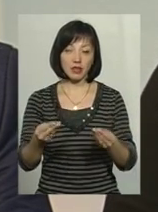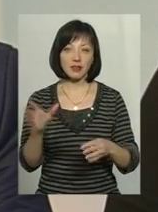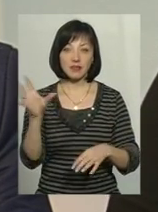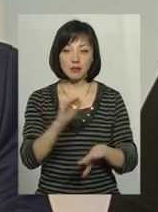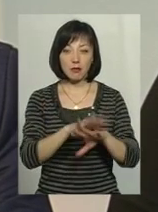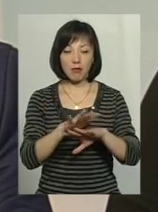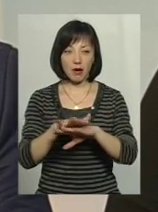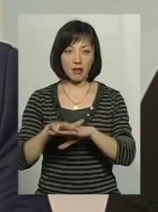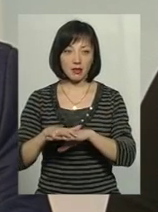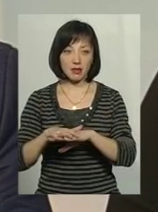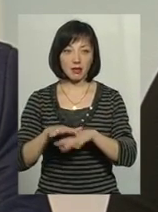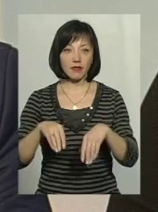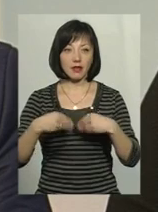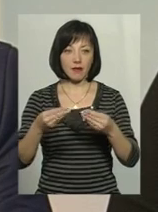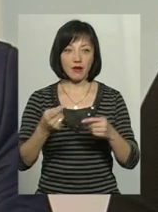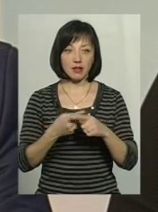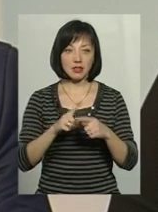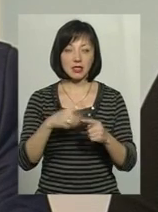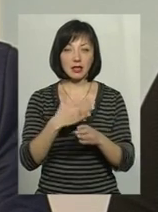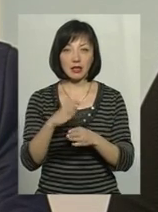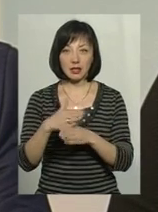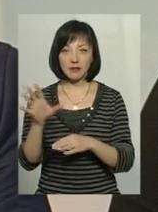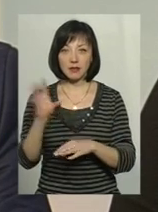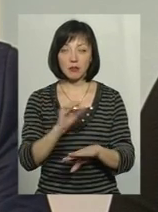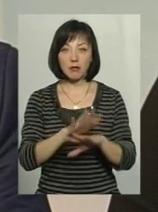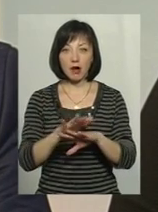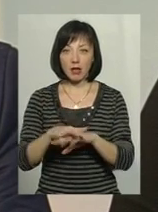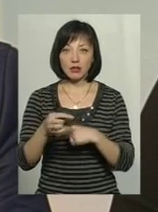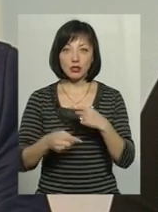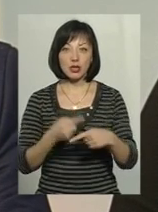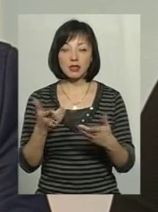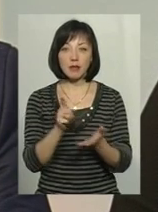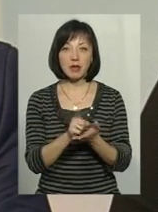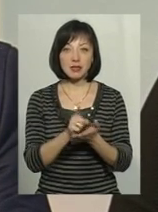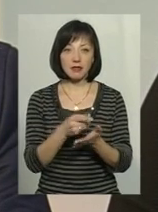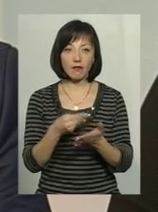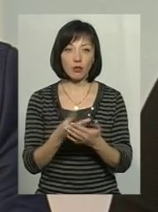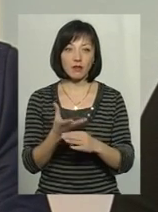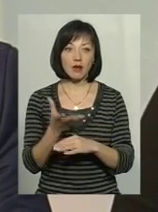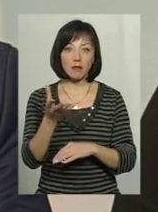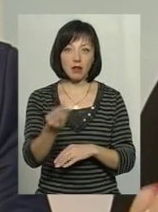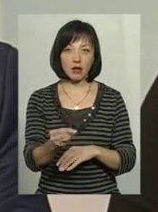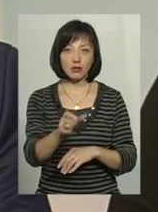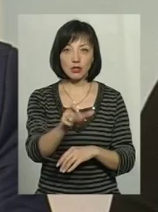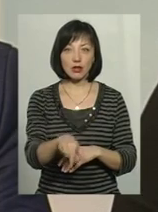всі банки, які видавалися ці кредити, це всі банки, через які пенсійний фонд виплачує людям